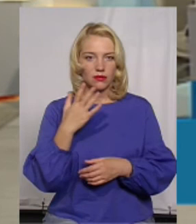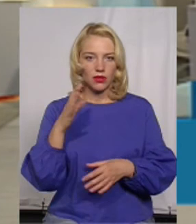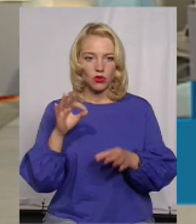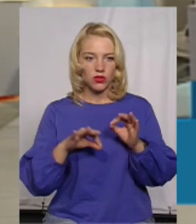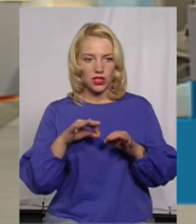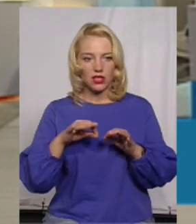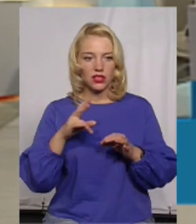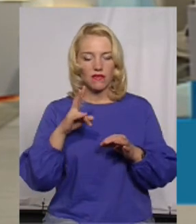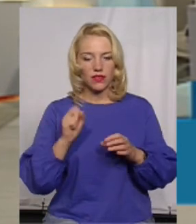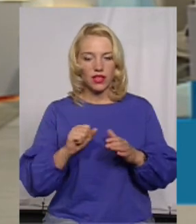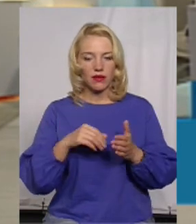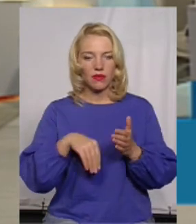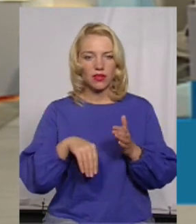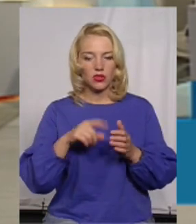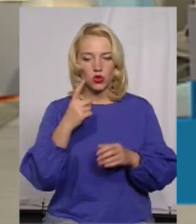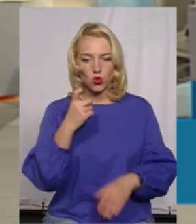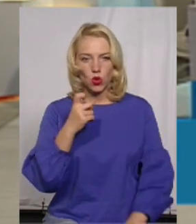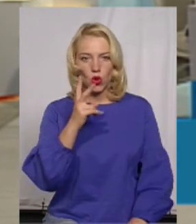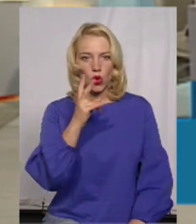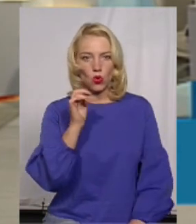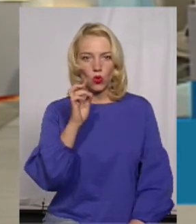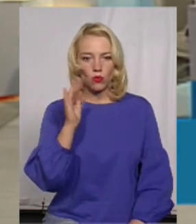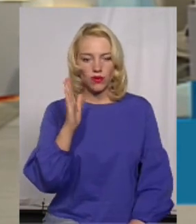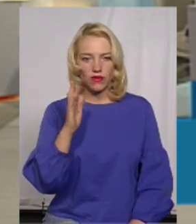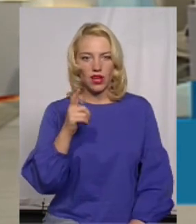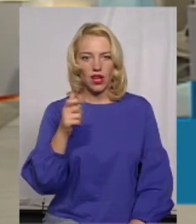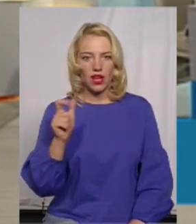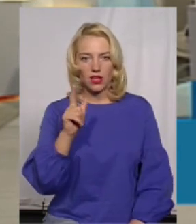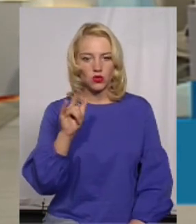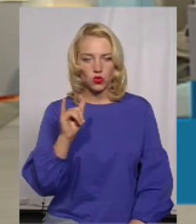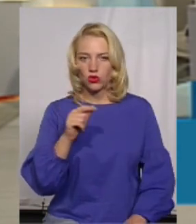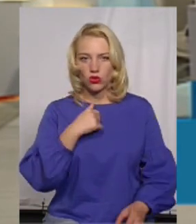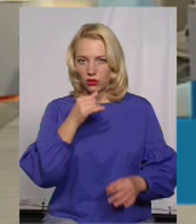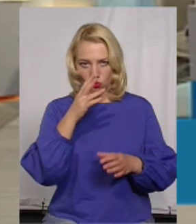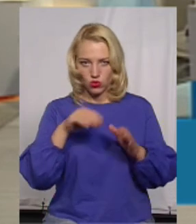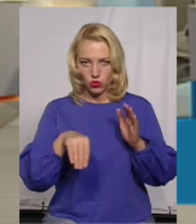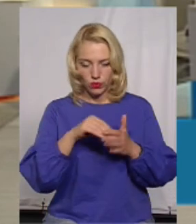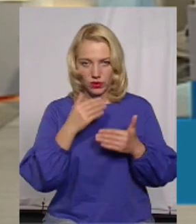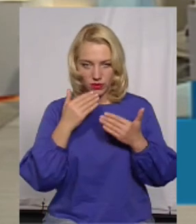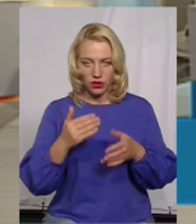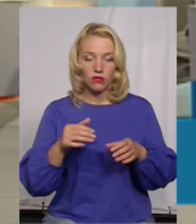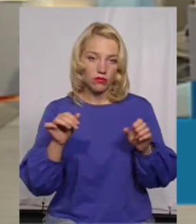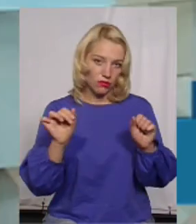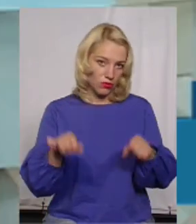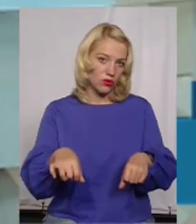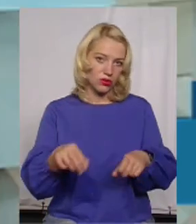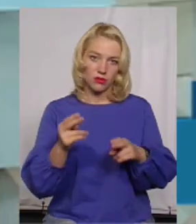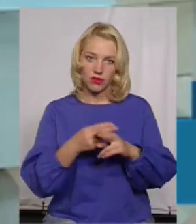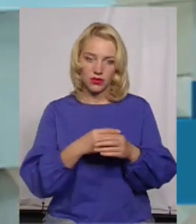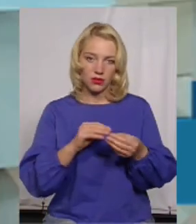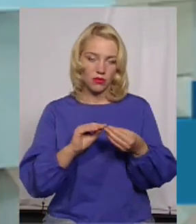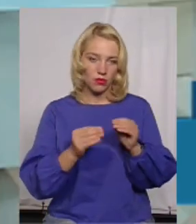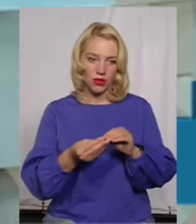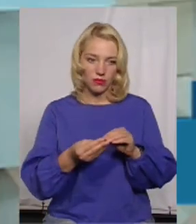% на 100 кубів газу. Мені не положено купити. Я не можу купити? Можете? Чому не можете? Можете? Без проблем.